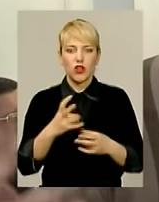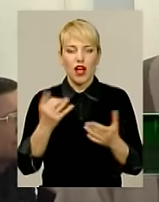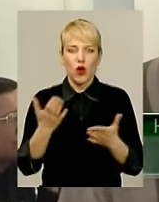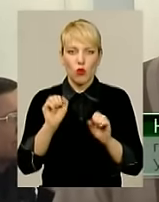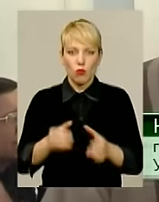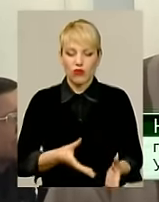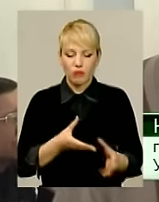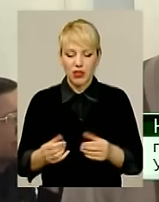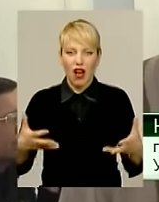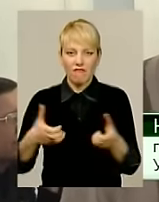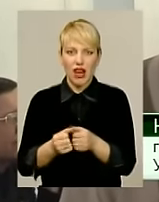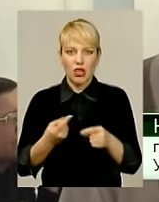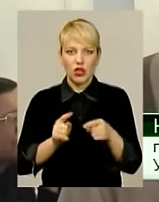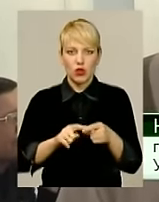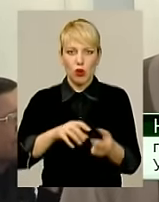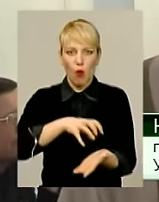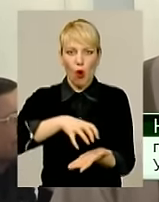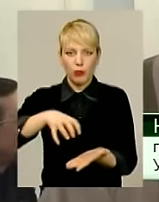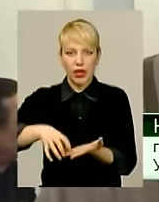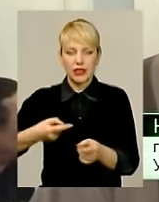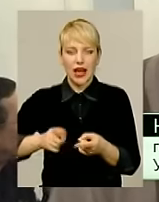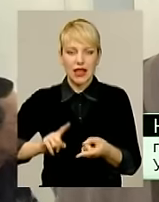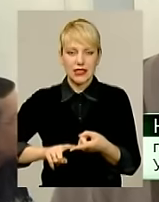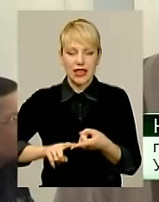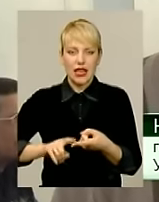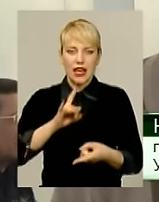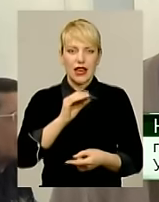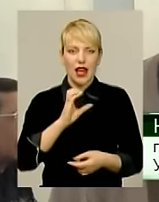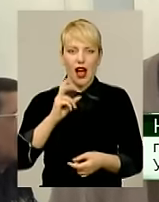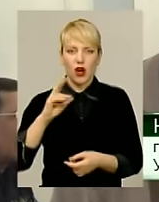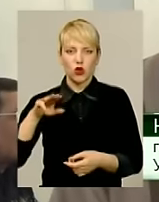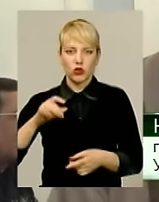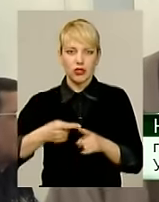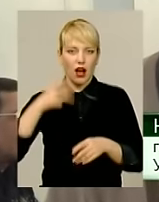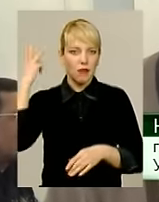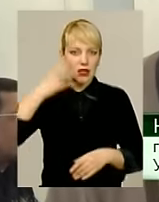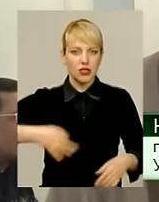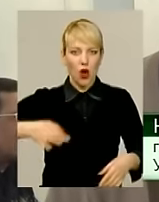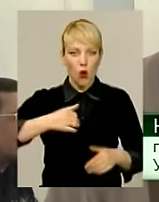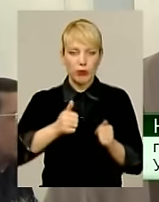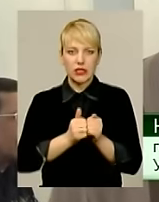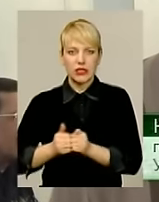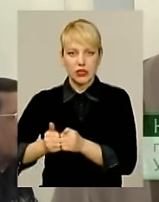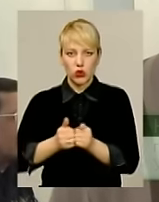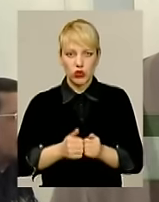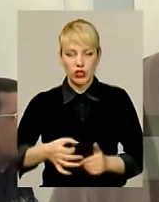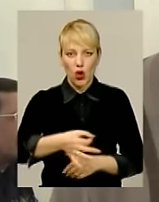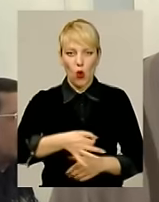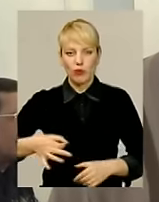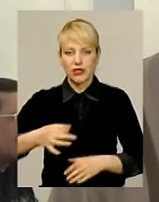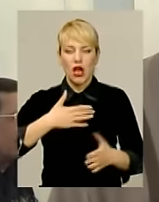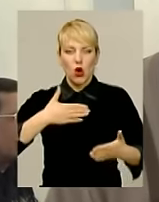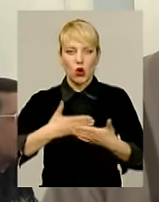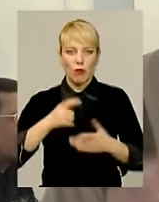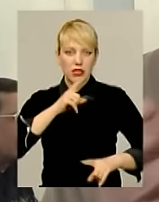аварія на такому-то об'єкту. А це території як Хмельницької області, так і суміжних областей. І громадське вороні